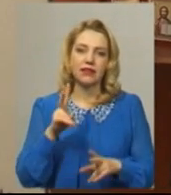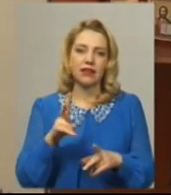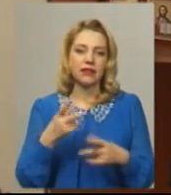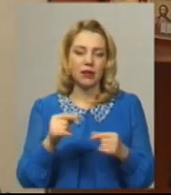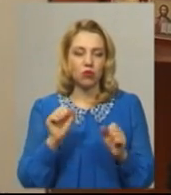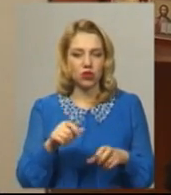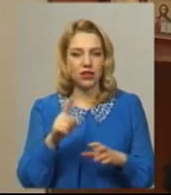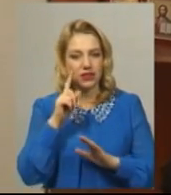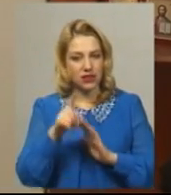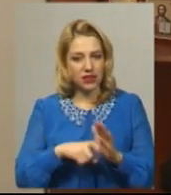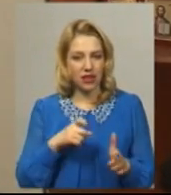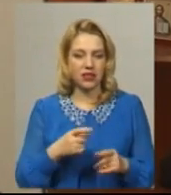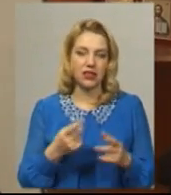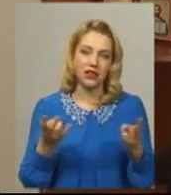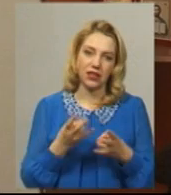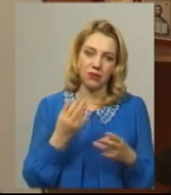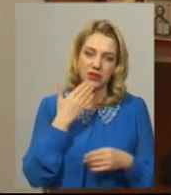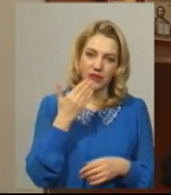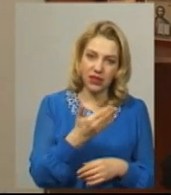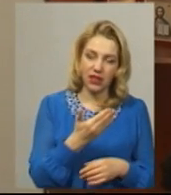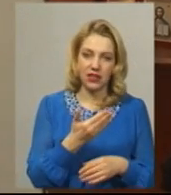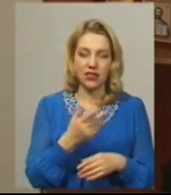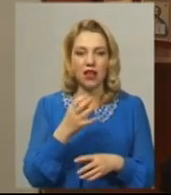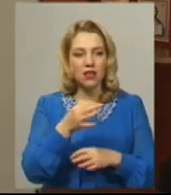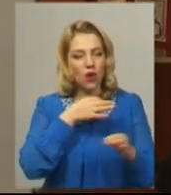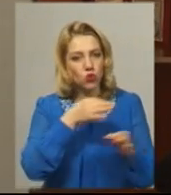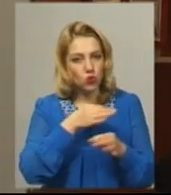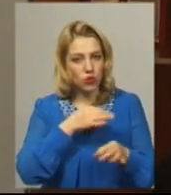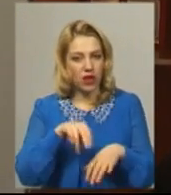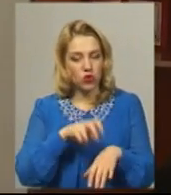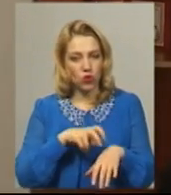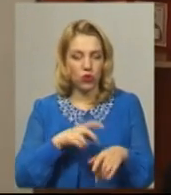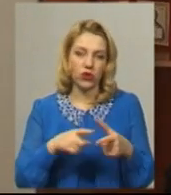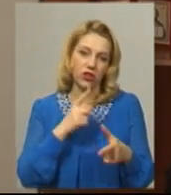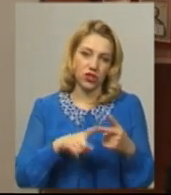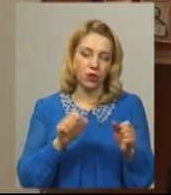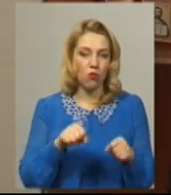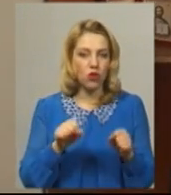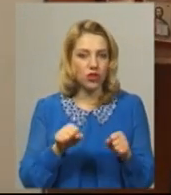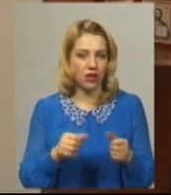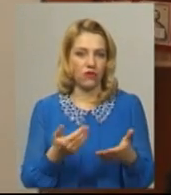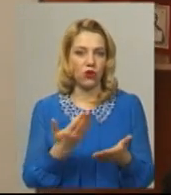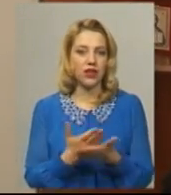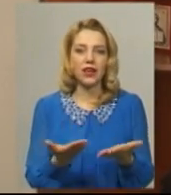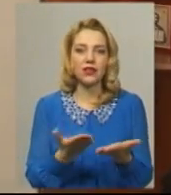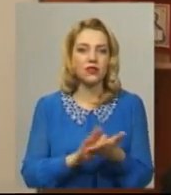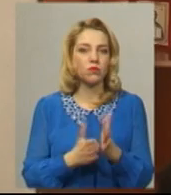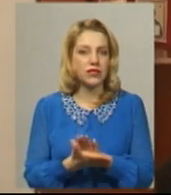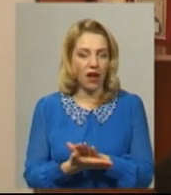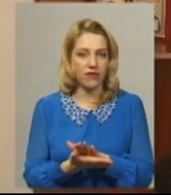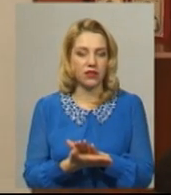дізнатися, звертатися на прийом консультативний до лікаря, чи можливо є якісь обставини,